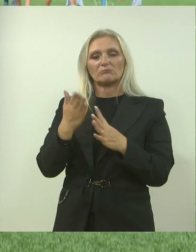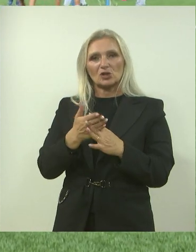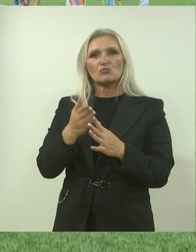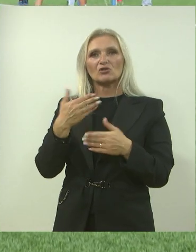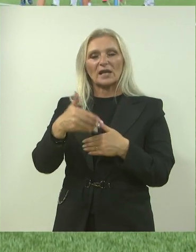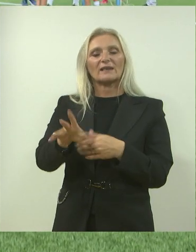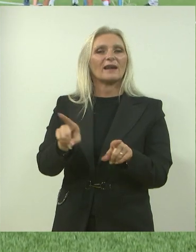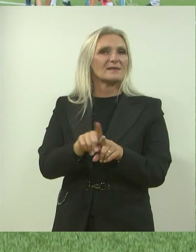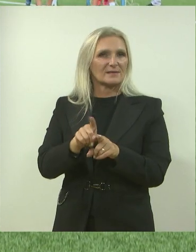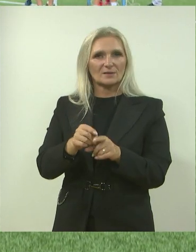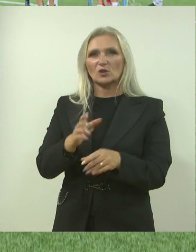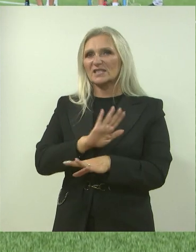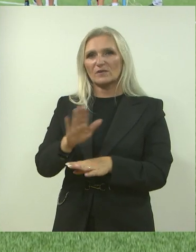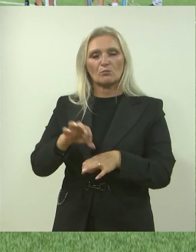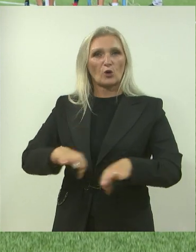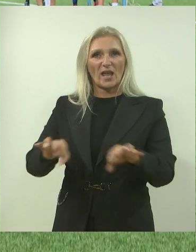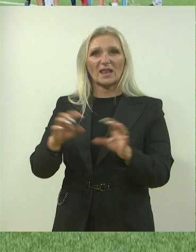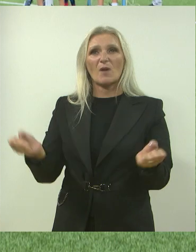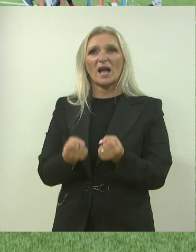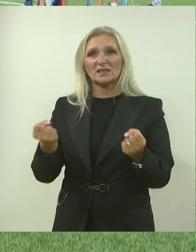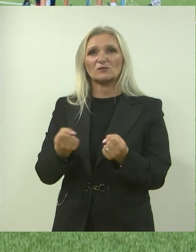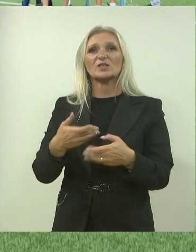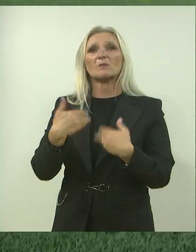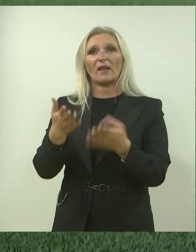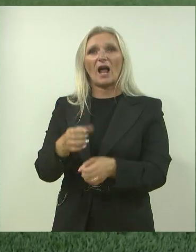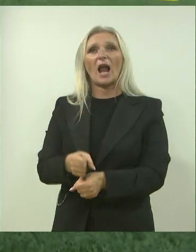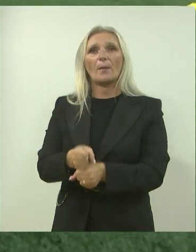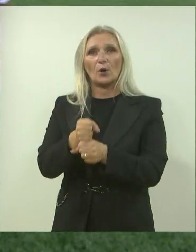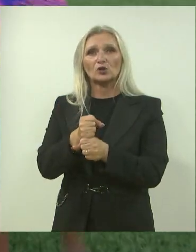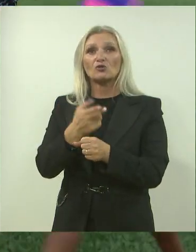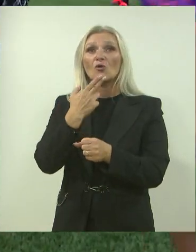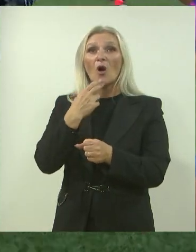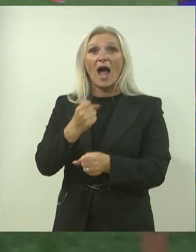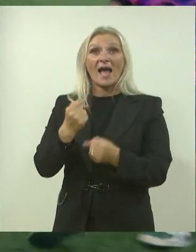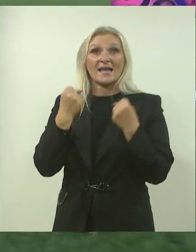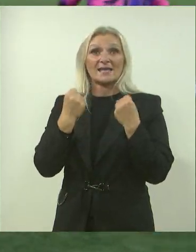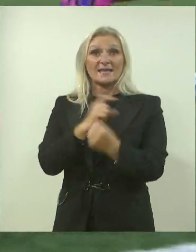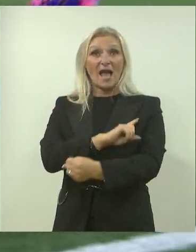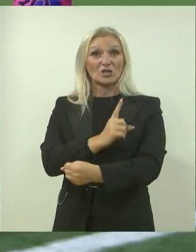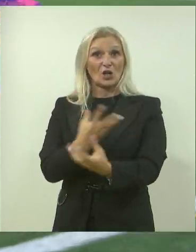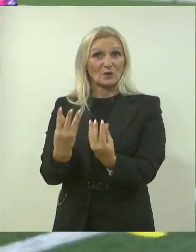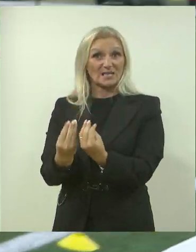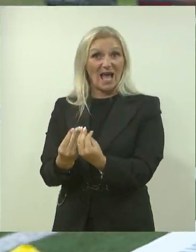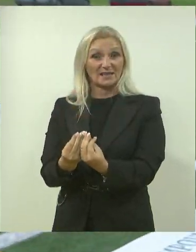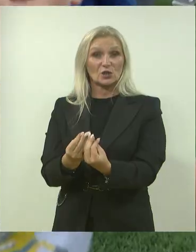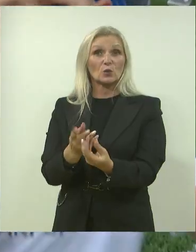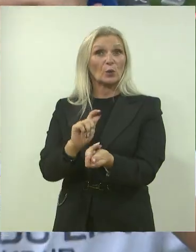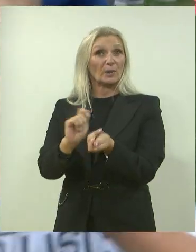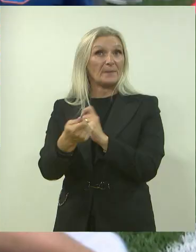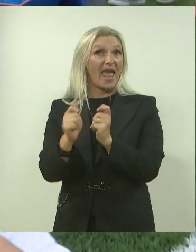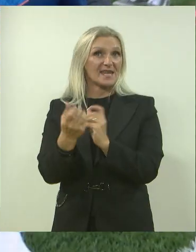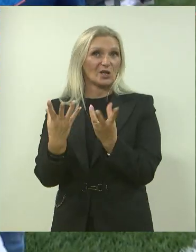svim projektima i aktivnostima koji jačaju zajednicu i utječu na pozitivne promjene u zajednici.